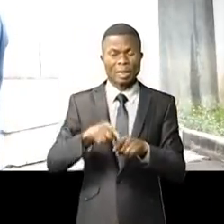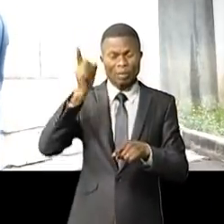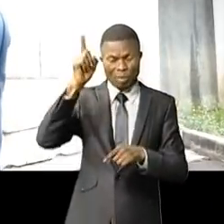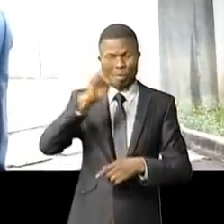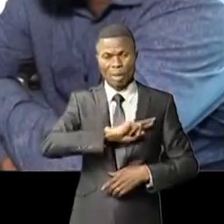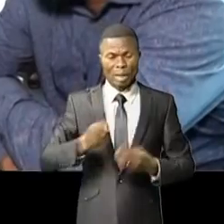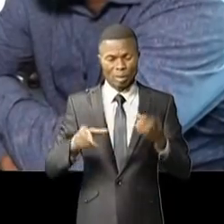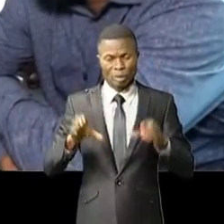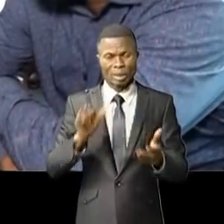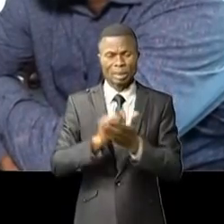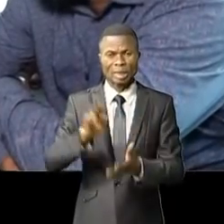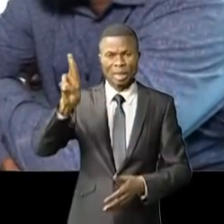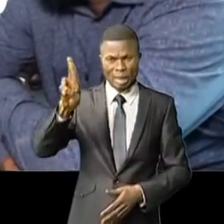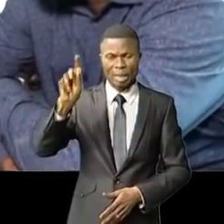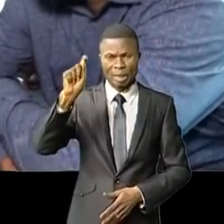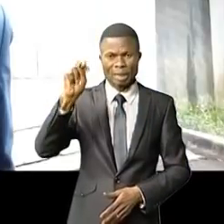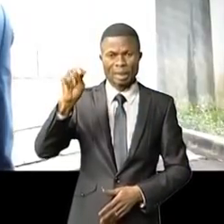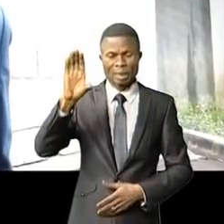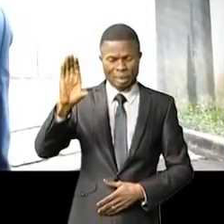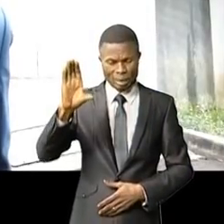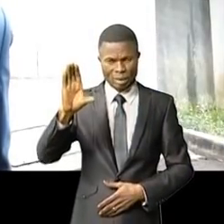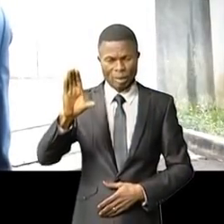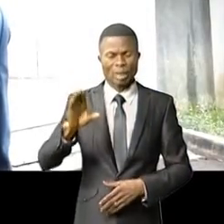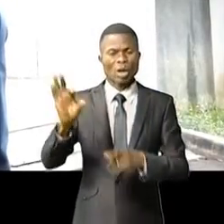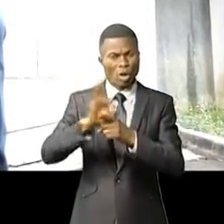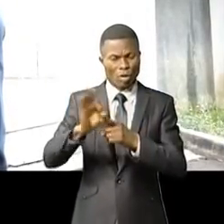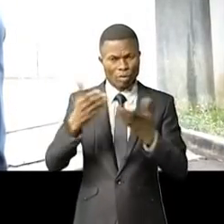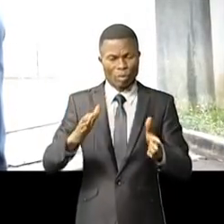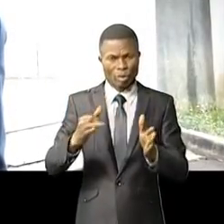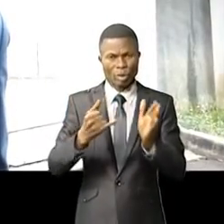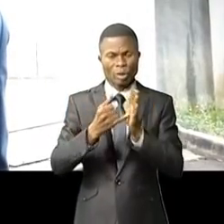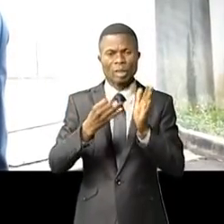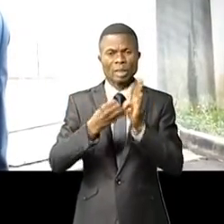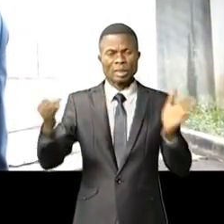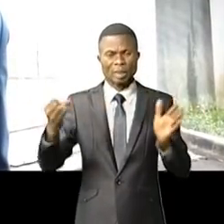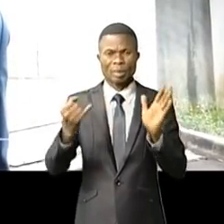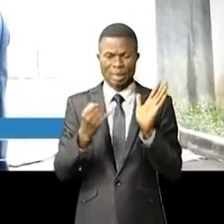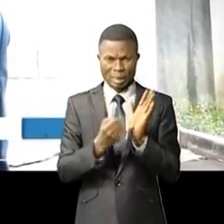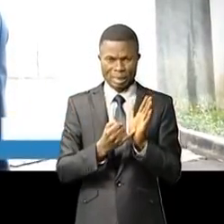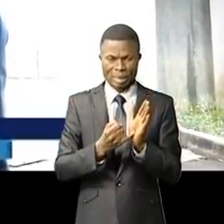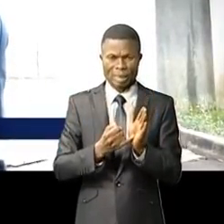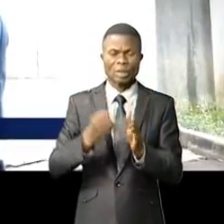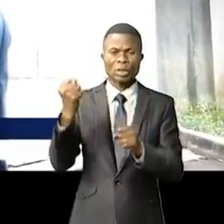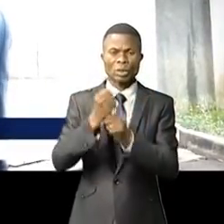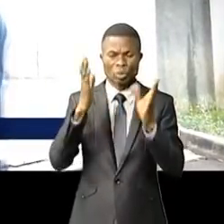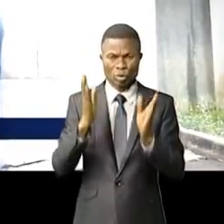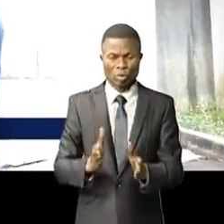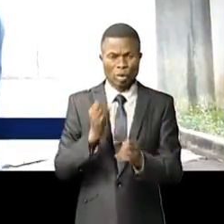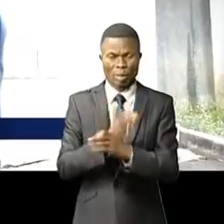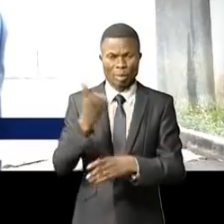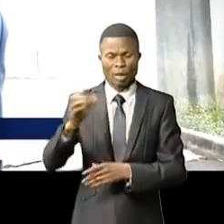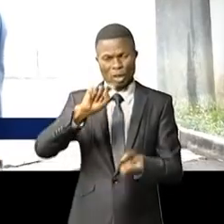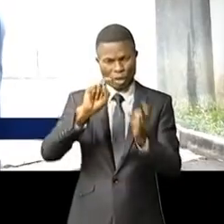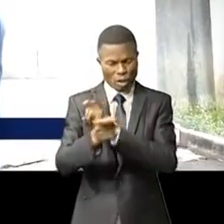qu'on le veuille ou non. Ces cinq sessions de formation ont sorti 76 professionnels de l'audiovisuel déjà. Le